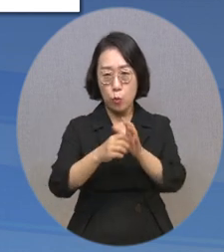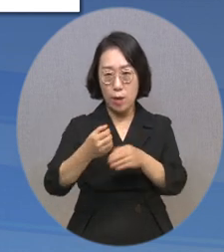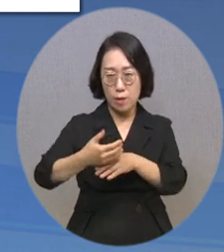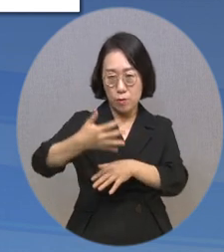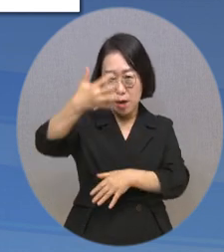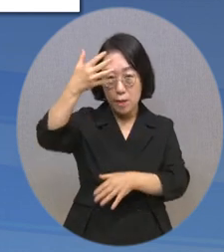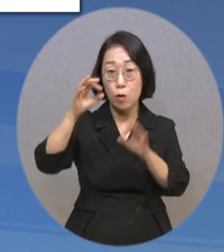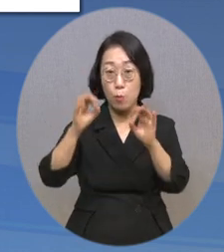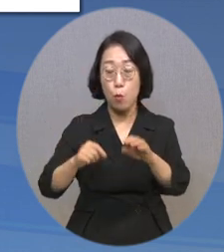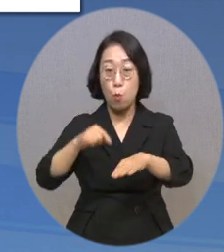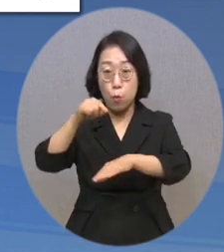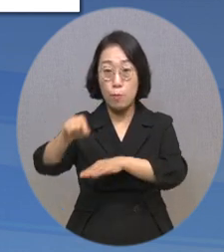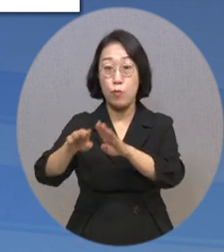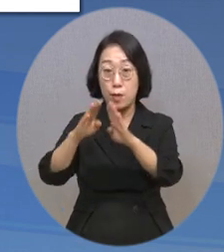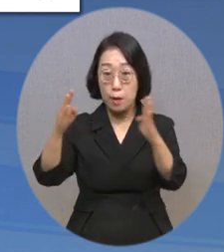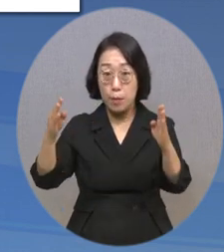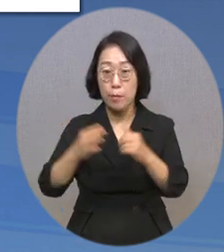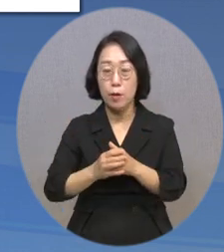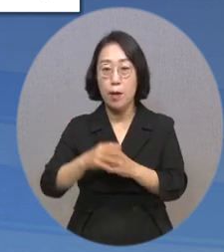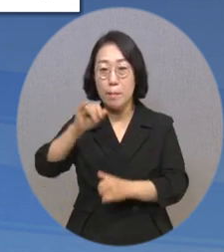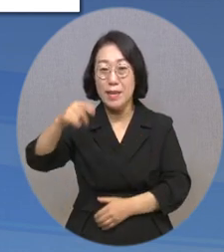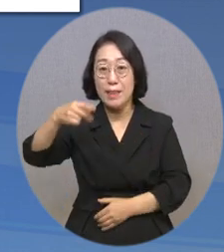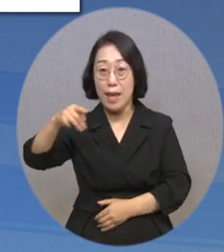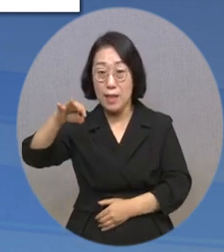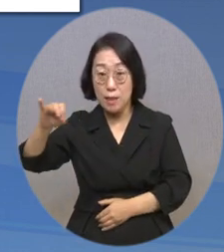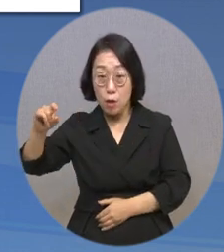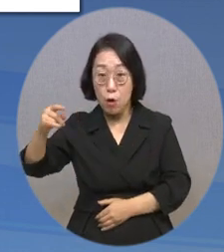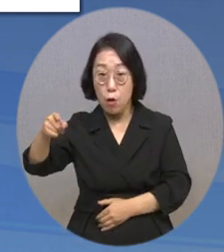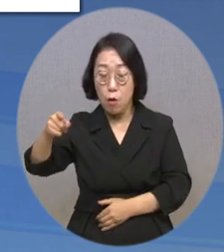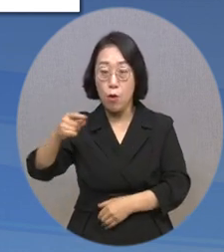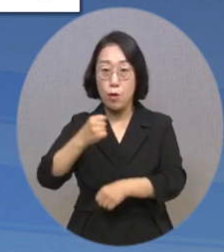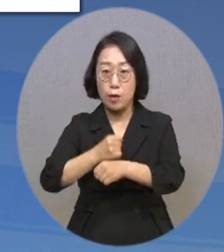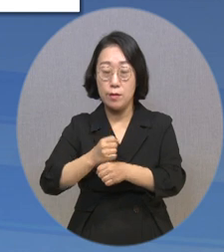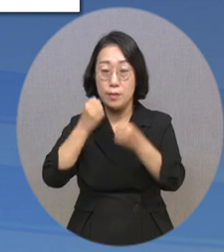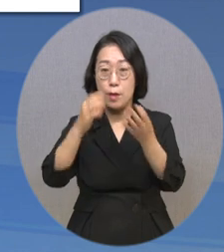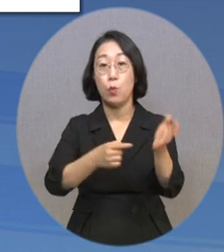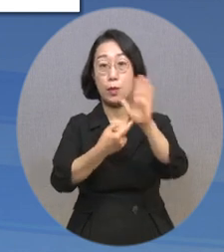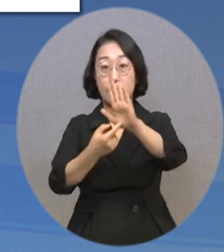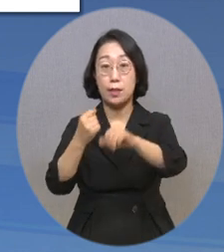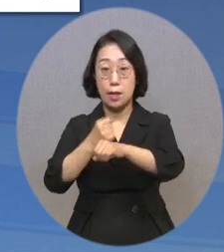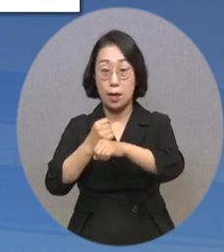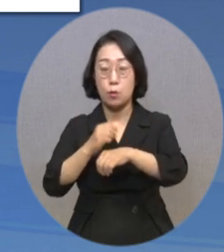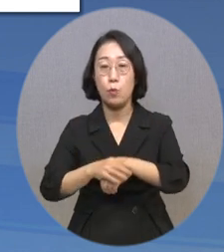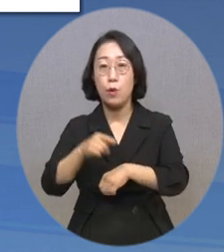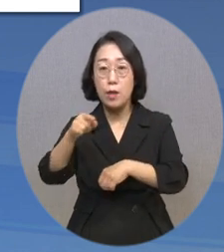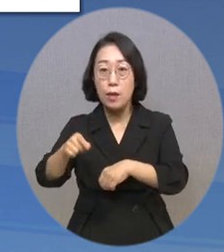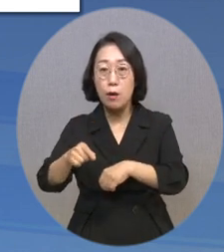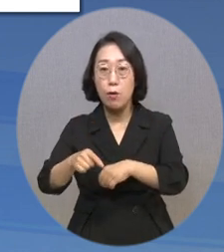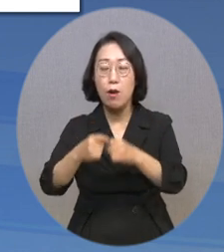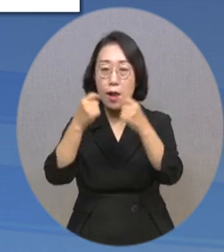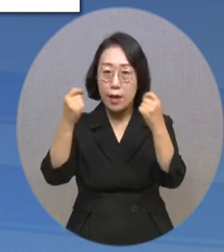외부에 개방하는 빅데이터 플랫폼을 올해 안에 개통할 예정으로 이를 통해 민간 연구를 활성화하고